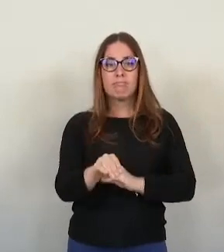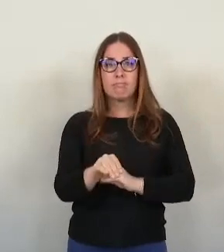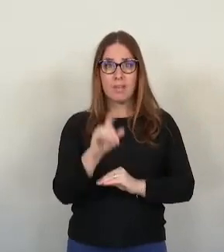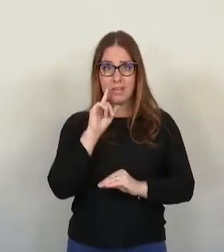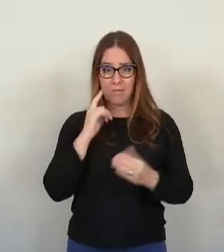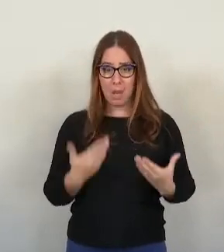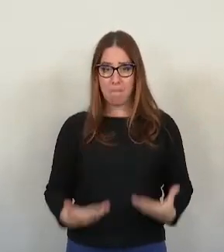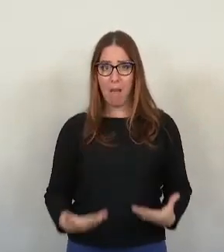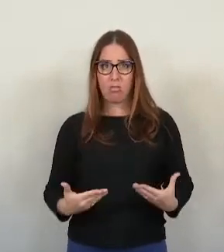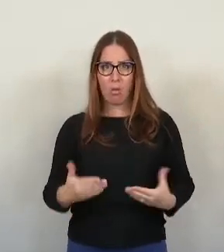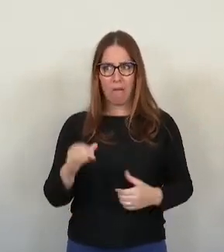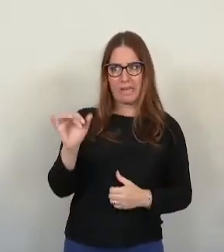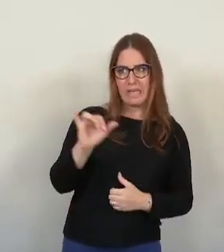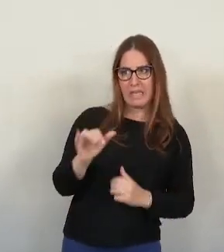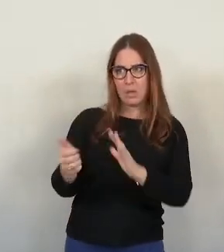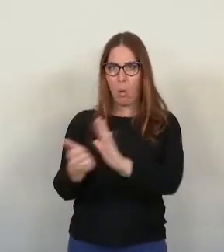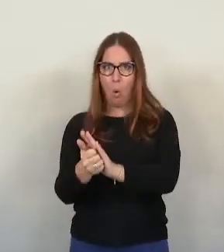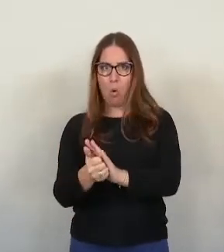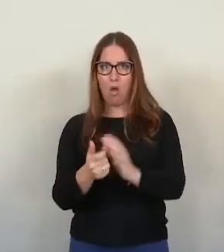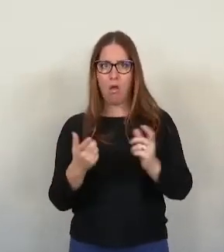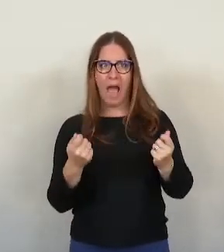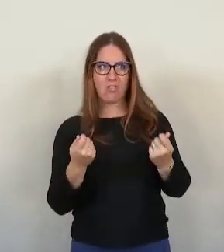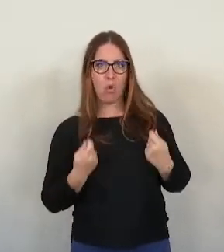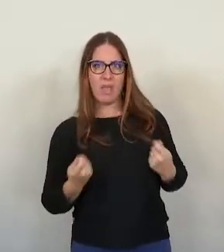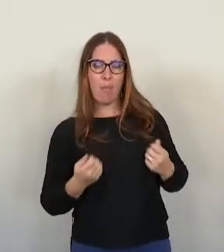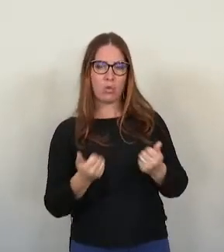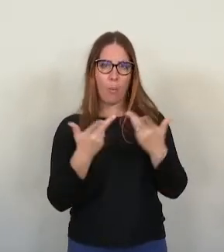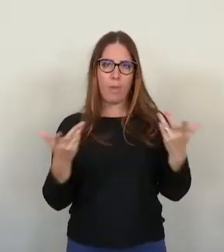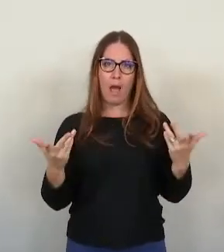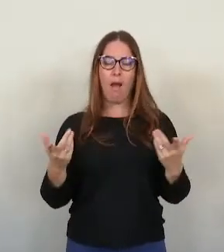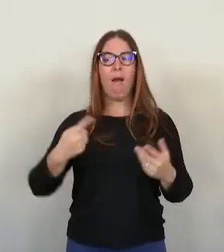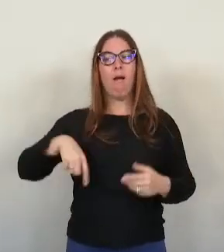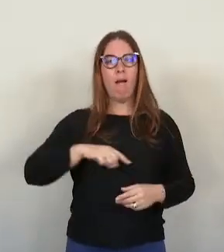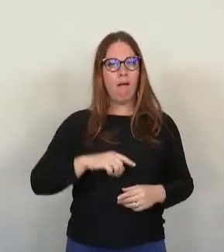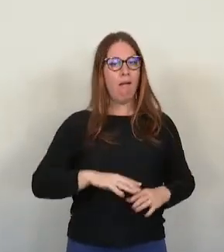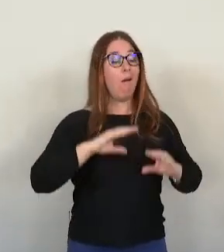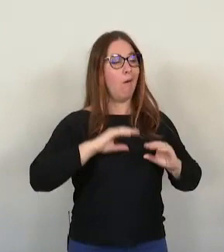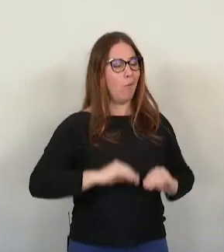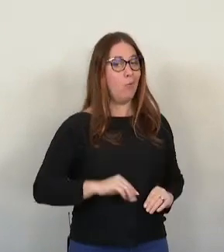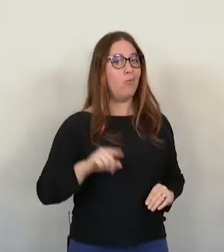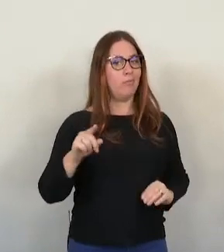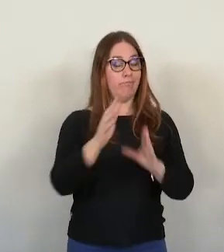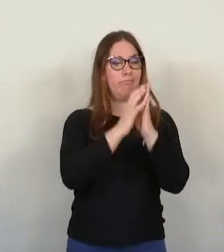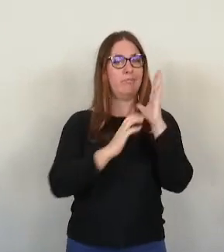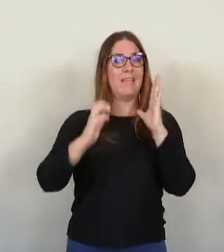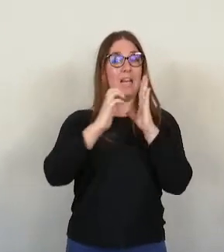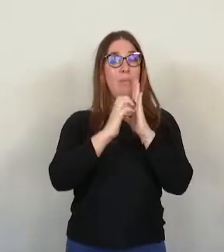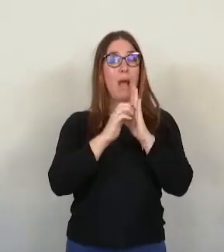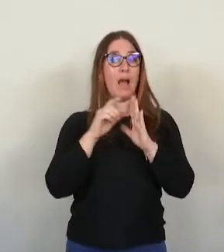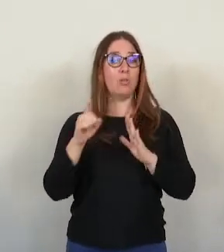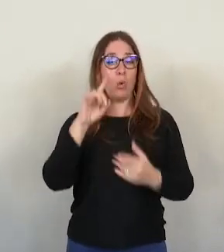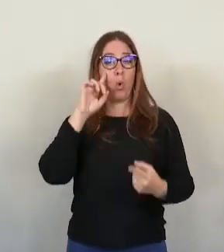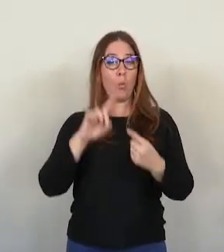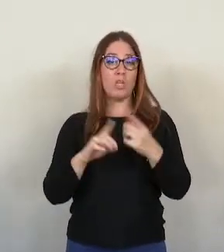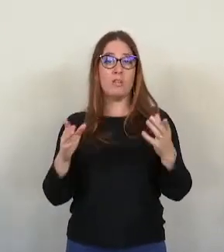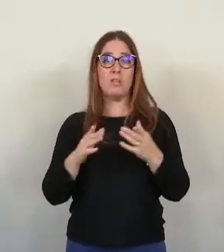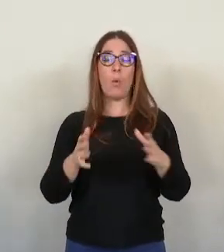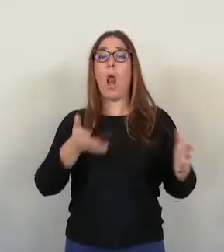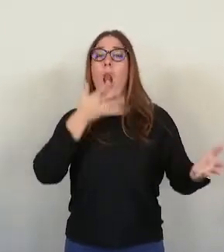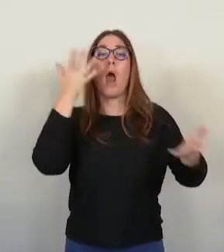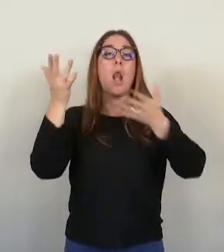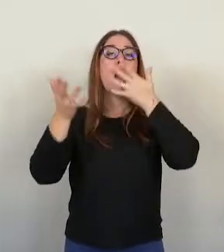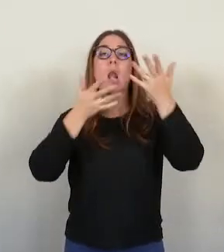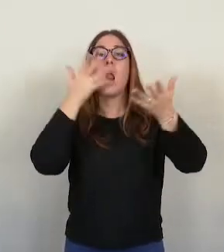idée de qui fait quoi et de combien ça coûte, nous conforte un peu plus dans l'idée que cette délibération n'a vocation qu'à brasser de l'air,